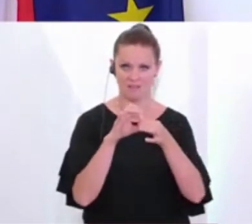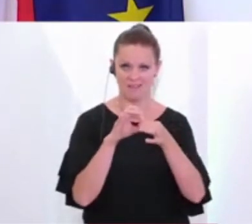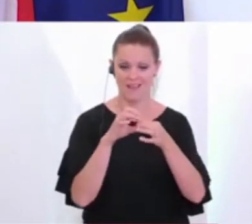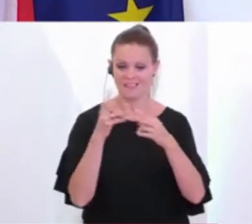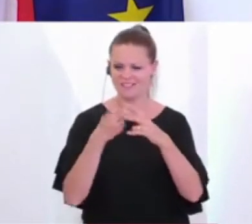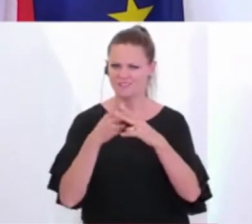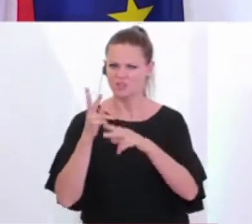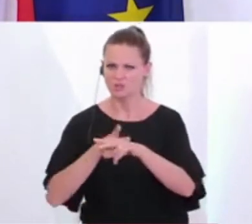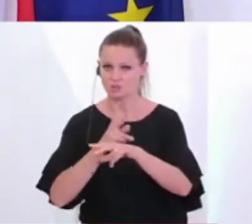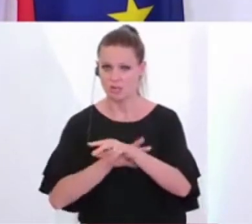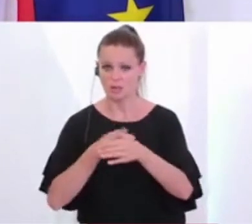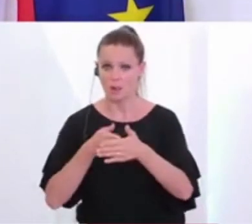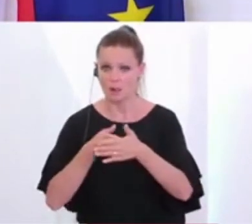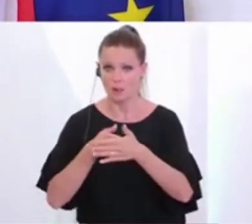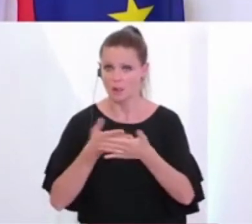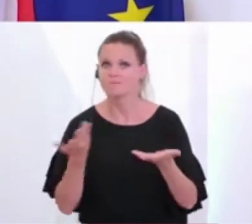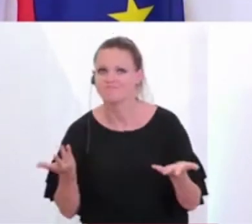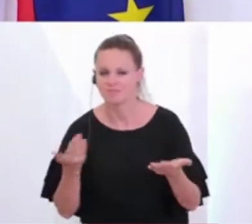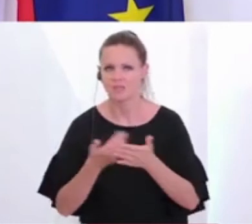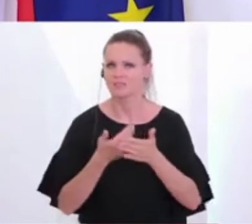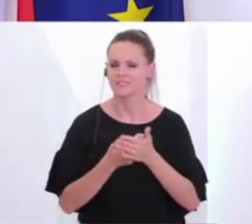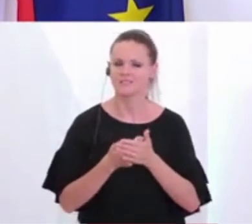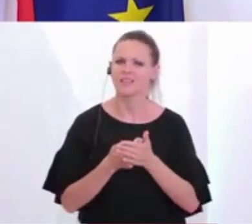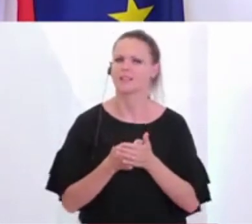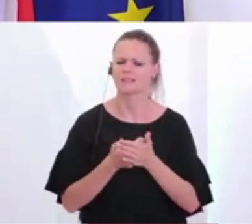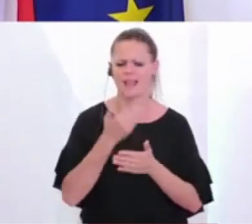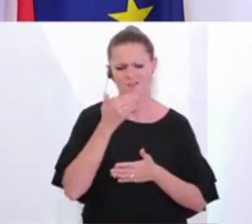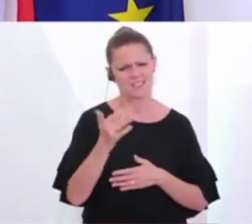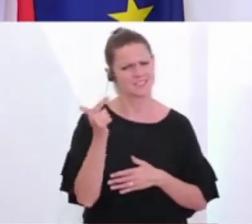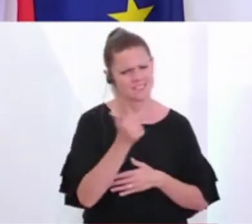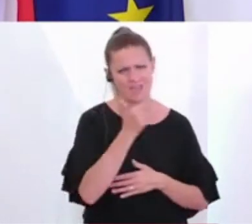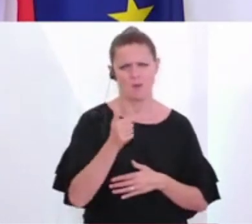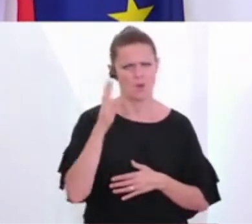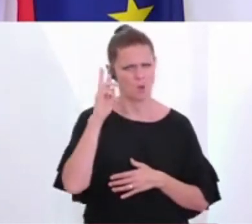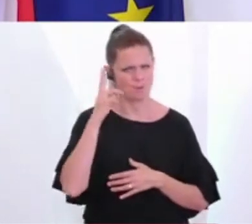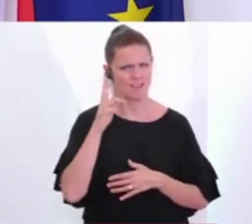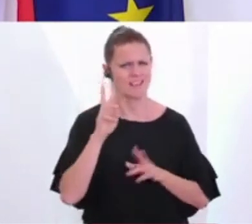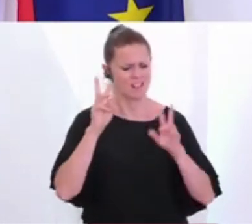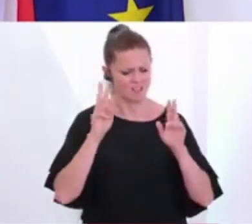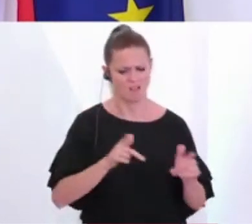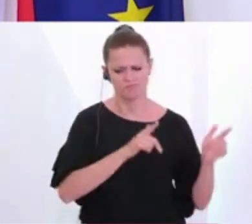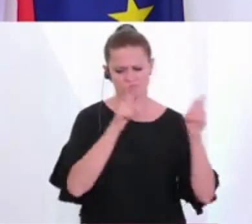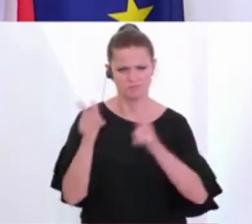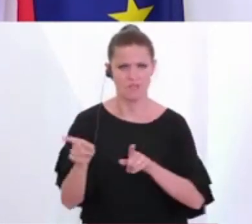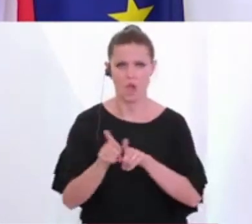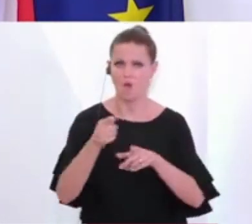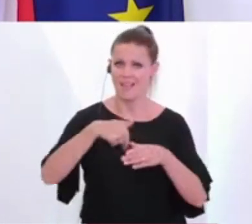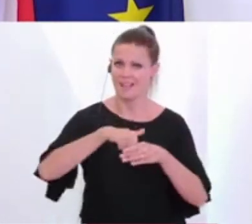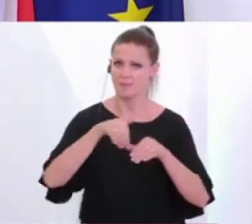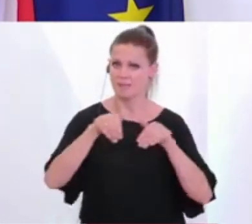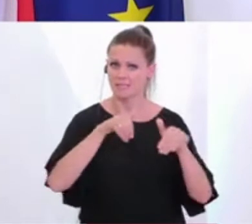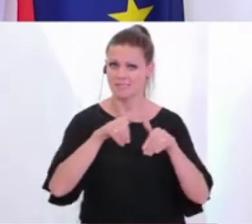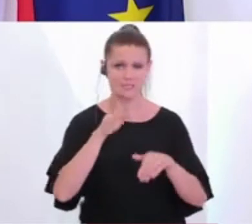dazwischen liegen, dann überhaupt durchkommt. Also noch einmal die dringende Empfehlung, sich das zweimal zu überlegen. Und wir haben auch gerade den Innenminister gehört,